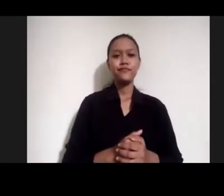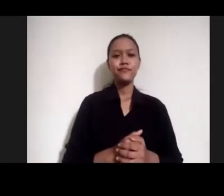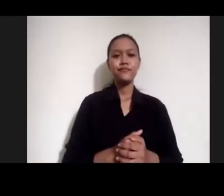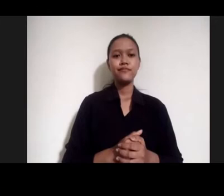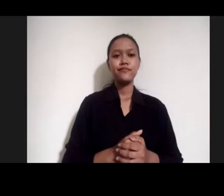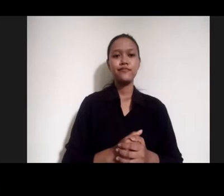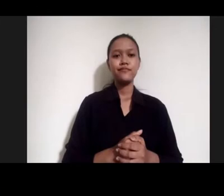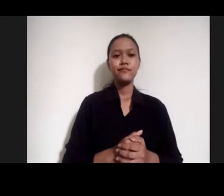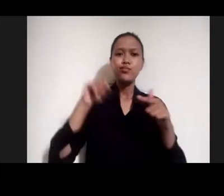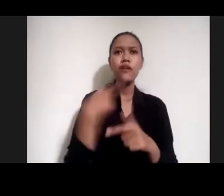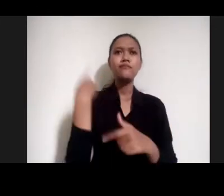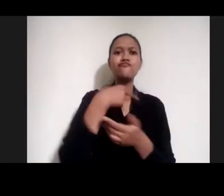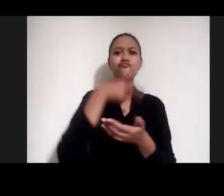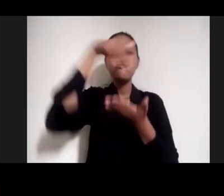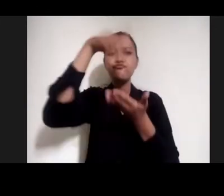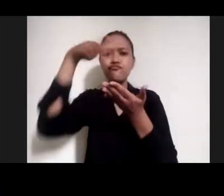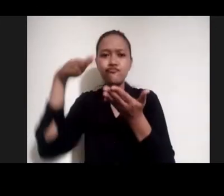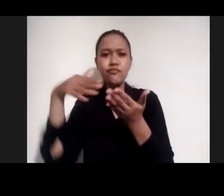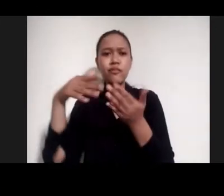berbasis Data